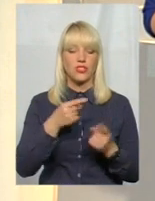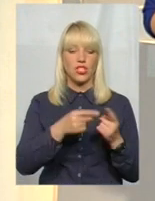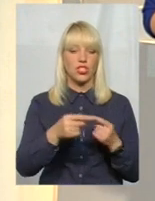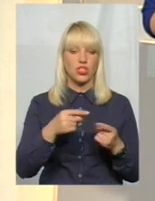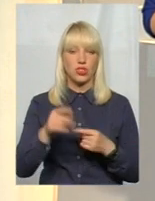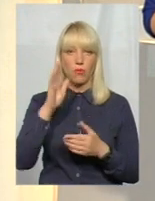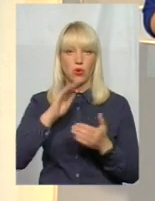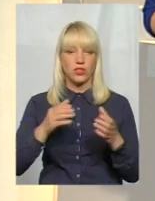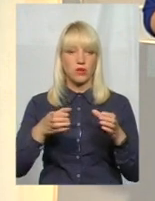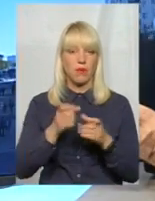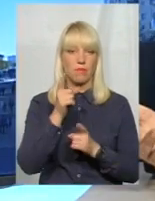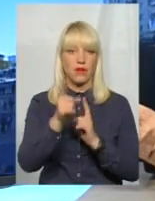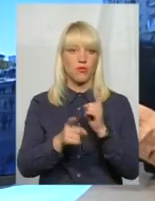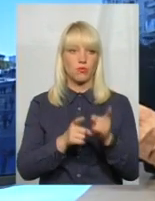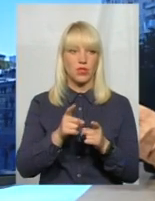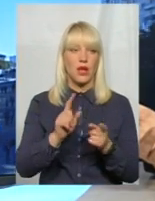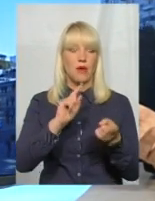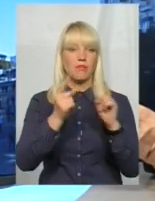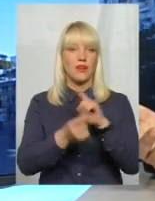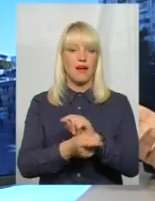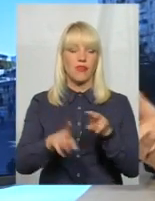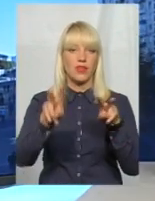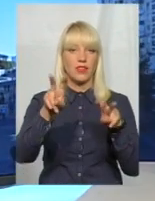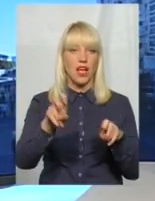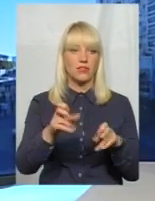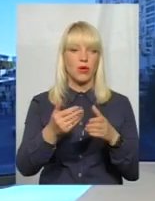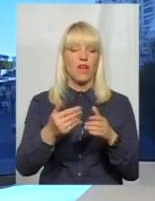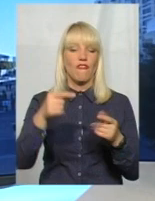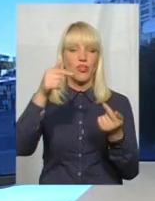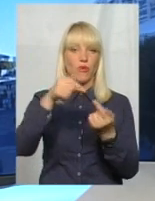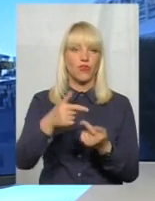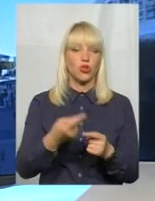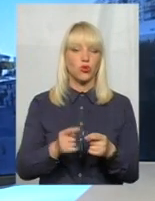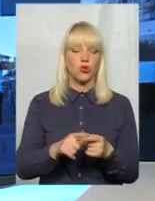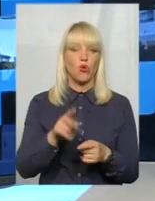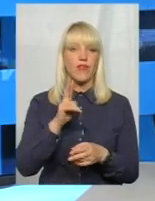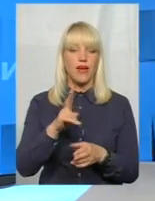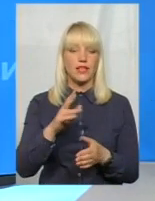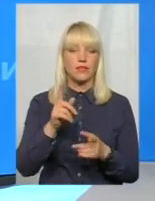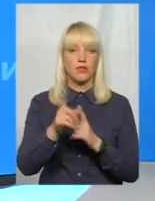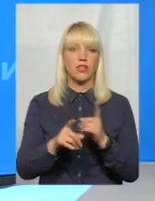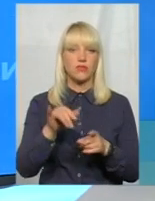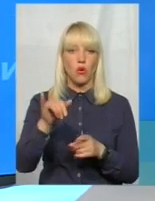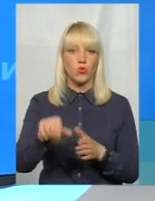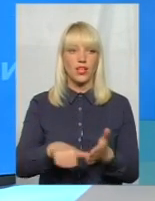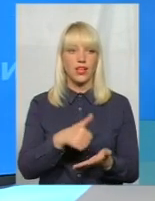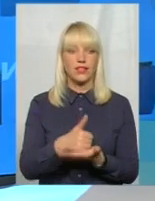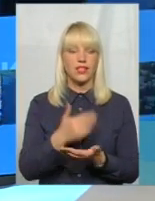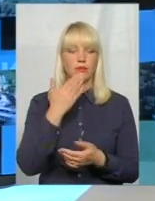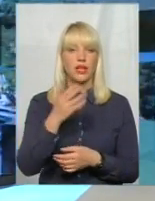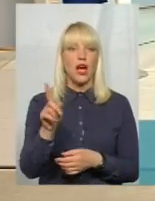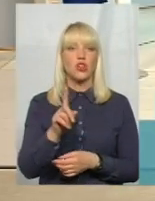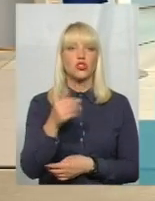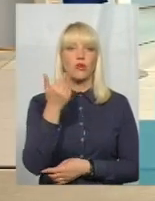міняють назви відповідно від того, як змінився в лідер. спитати на наступних парламентських виборах, а що ви